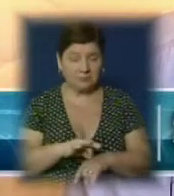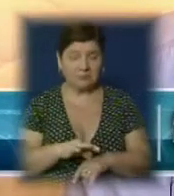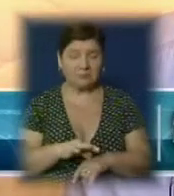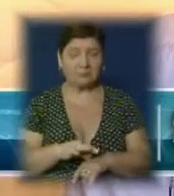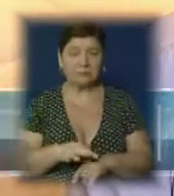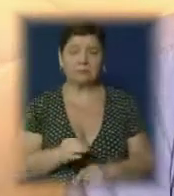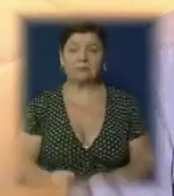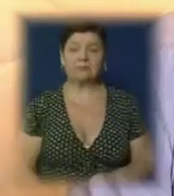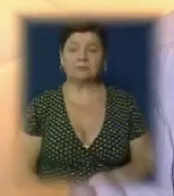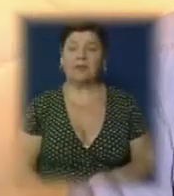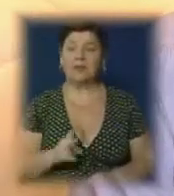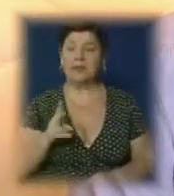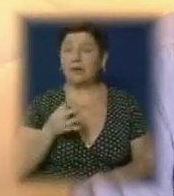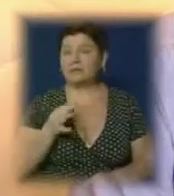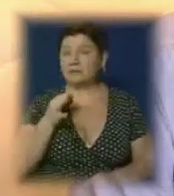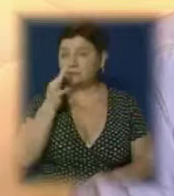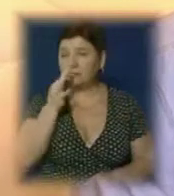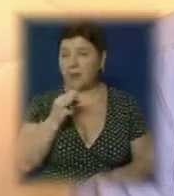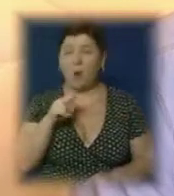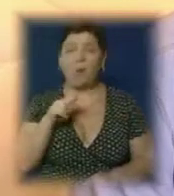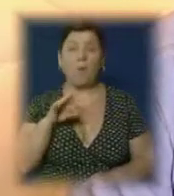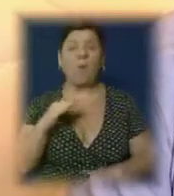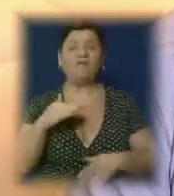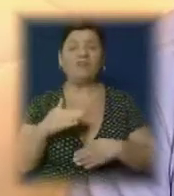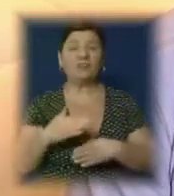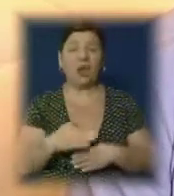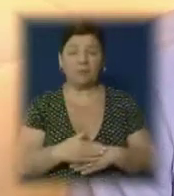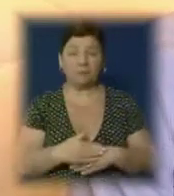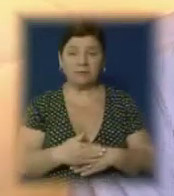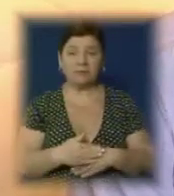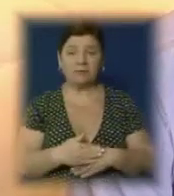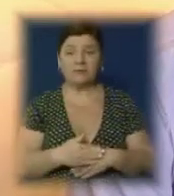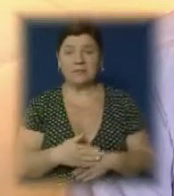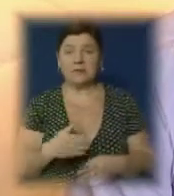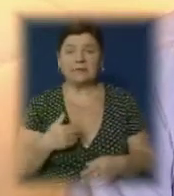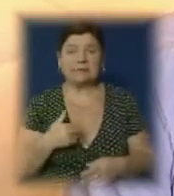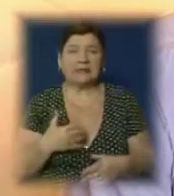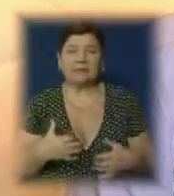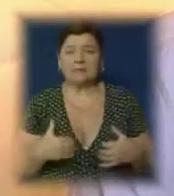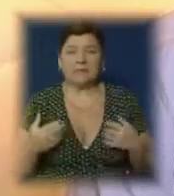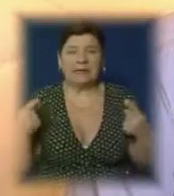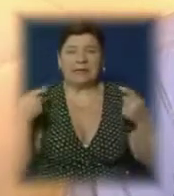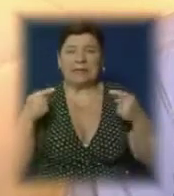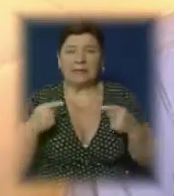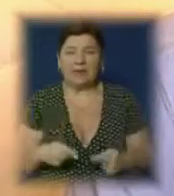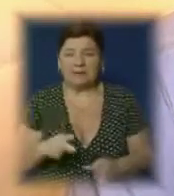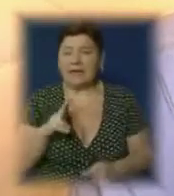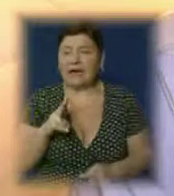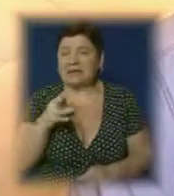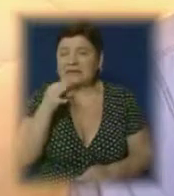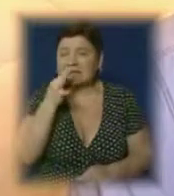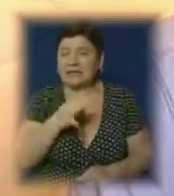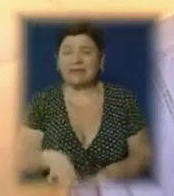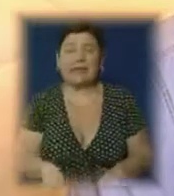Мене, як зазвичай, по вечорам, то навіть не депресія, я не знаю, як той стан назвати, але він